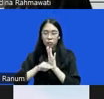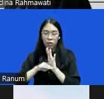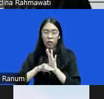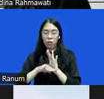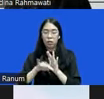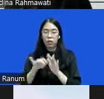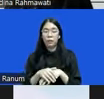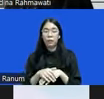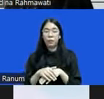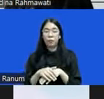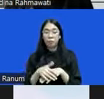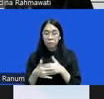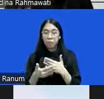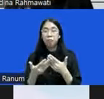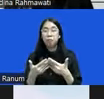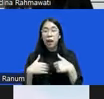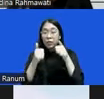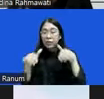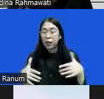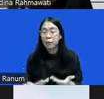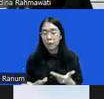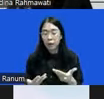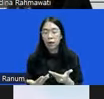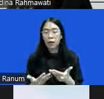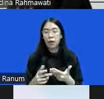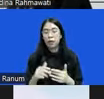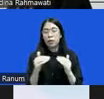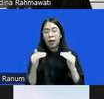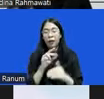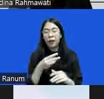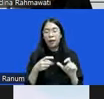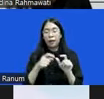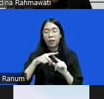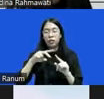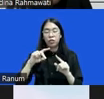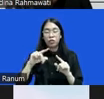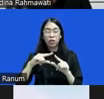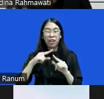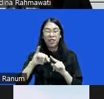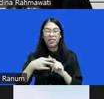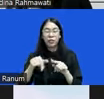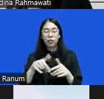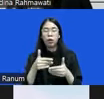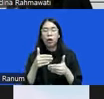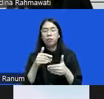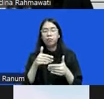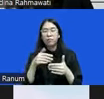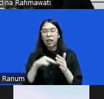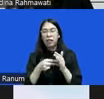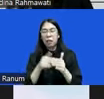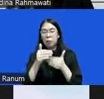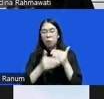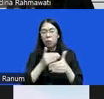restoratif justice didefinisikan hanya sebagai proses penghentian perkara penyelesaian